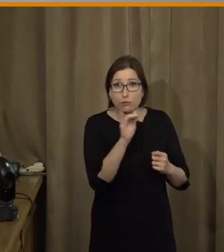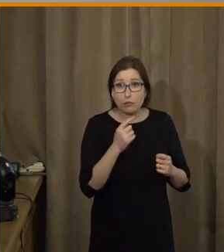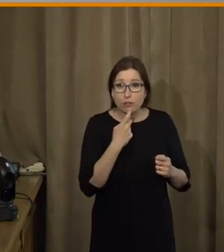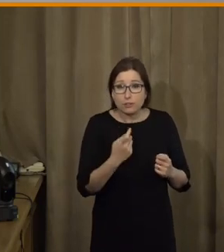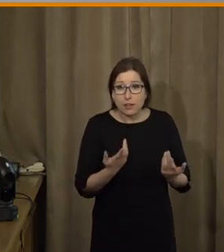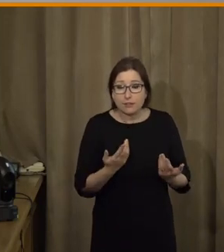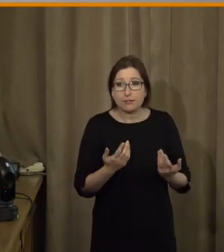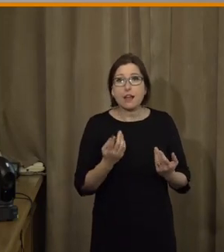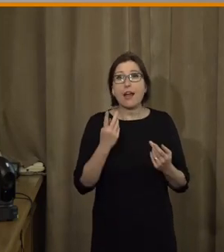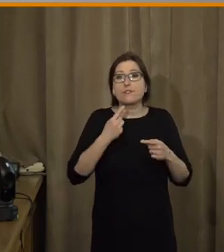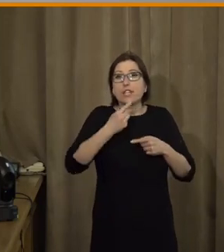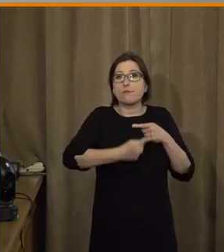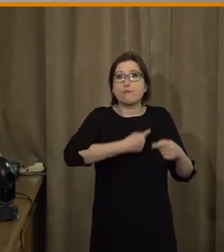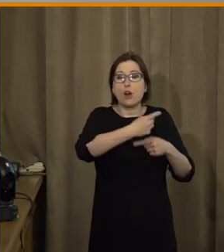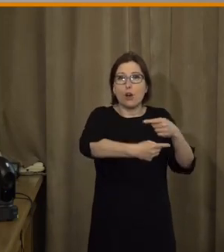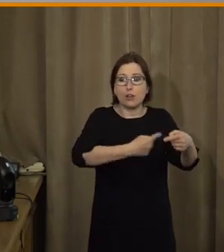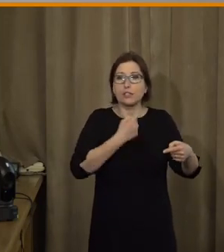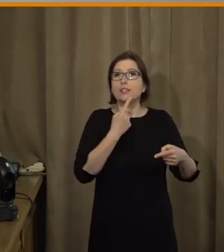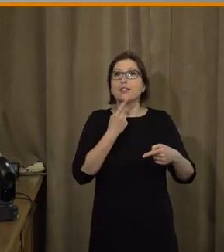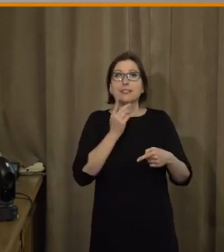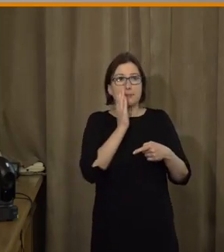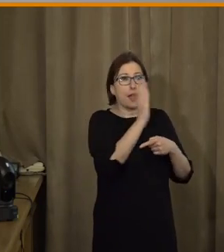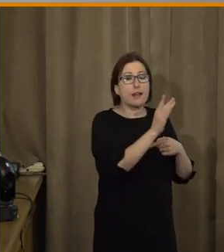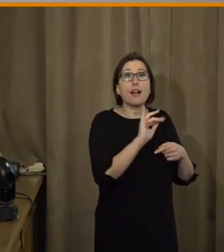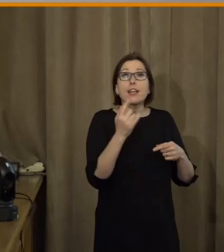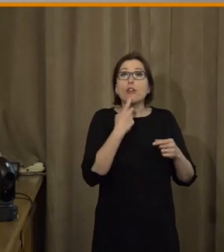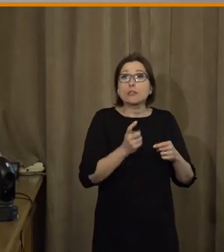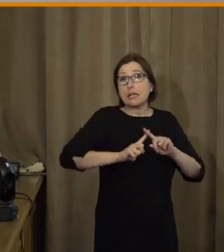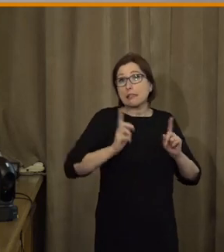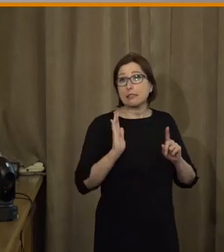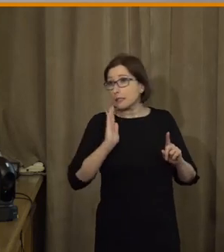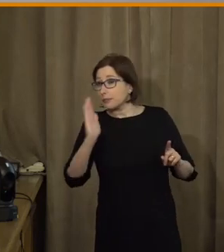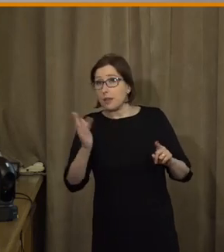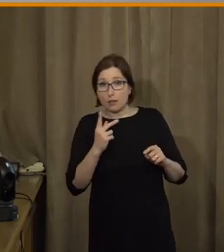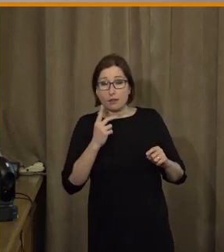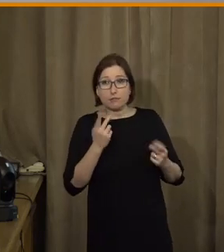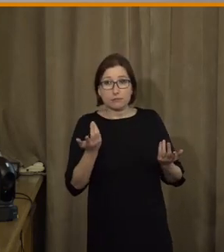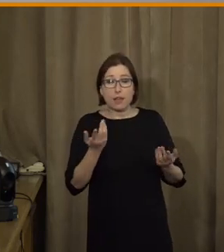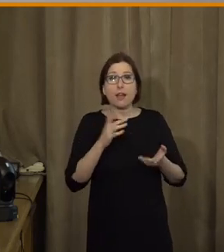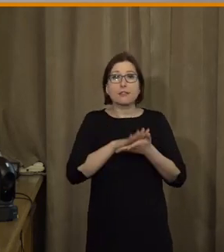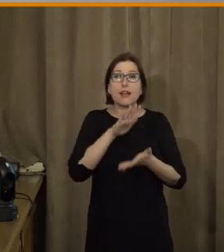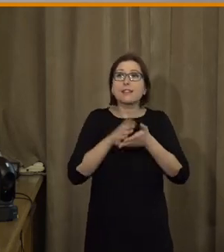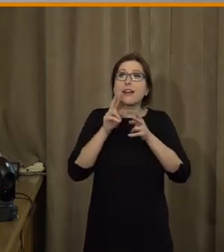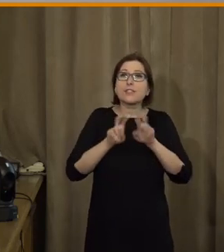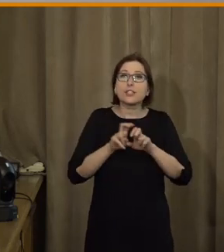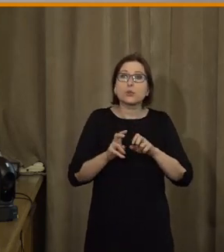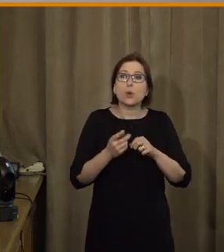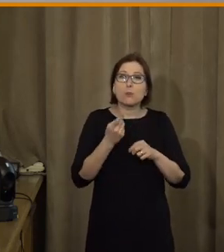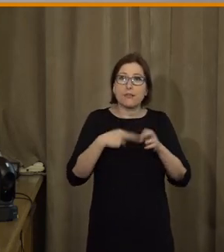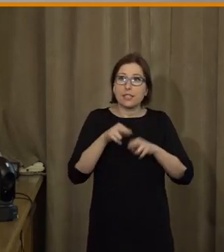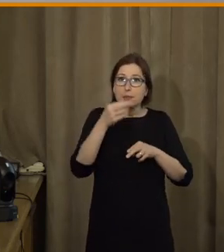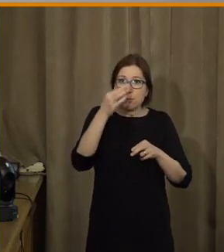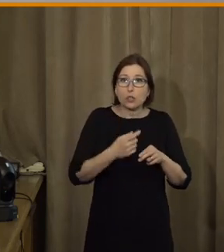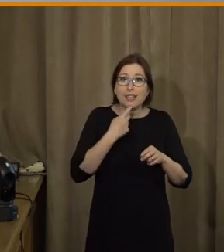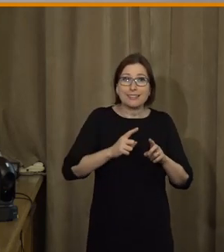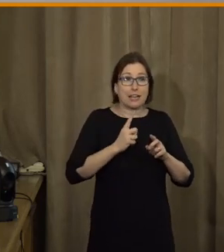je to nějaký jako vývoj nějakým směrem a možná jako někdo chce jít jiným směrem a jak jsme viděli ty data toho výzkumu, tak vlastně většina